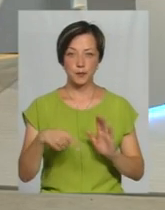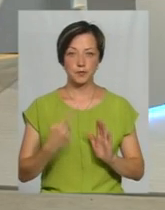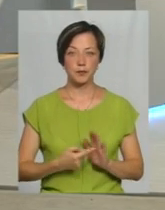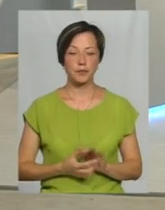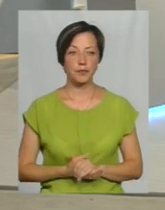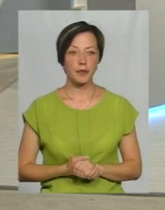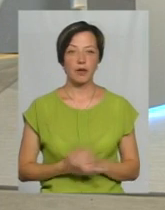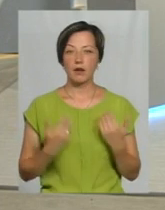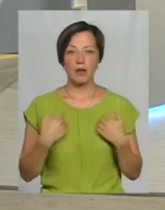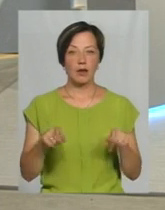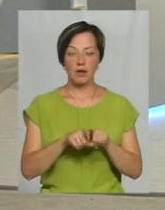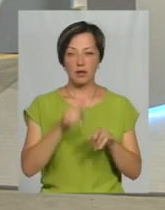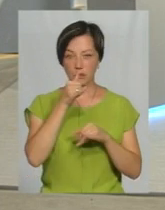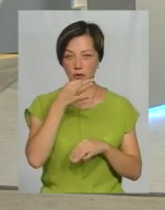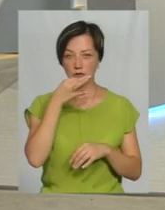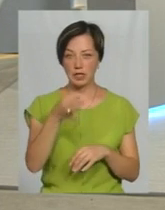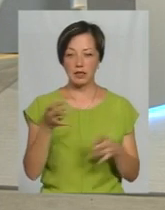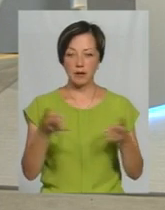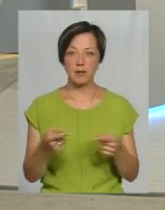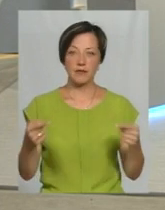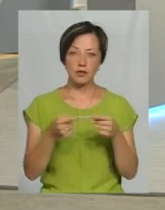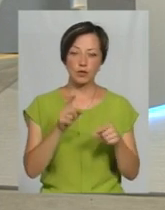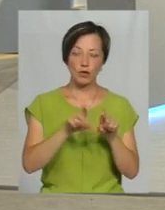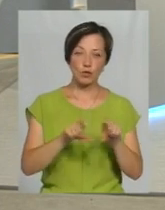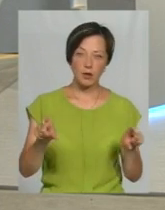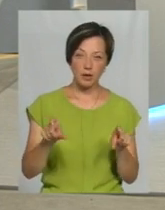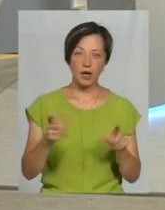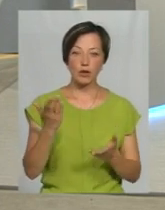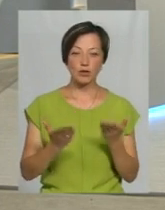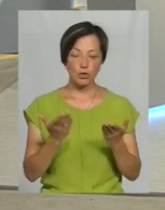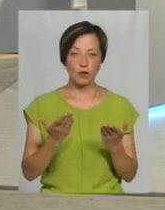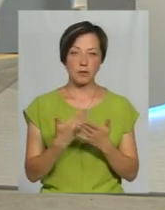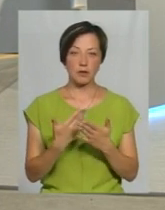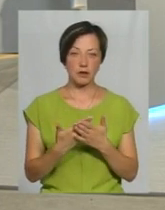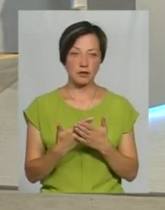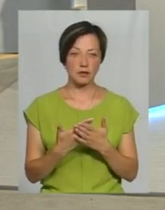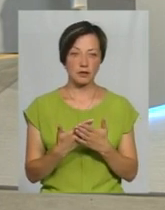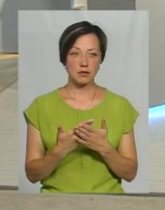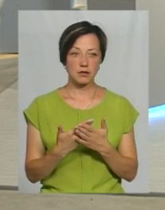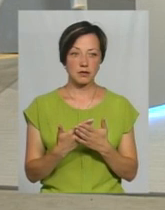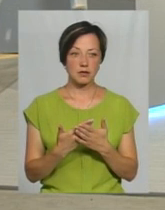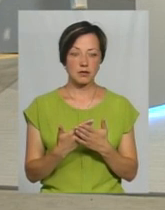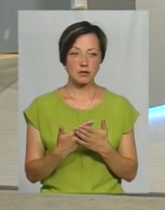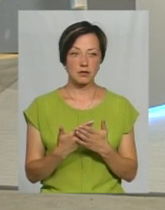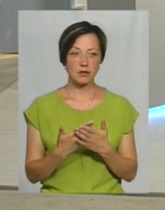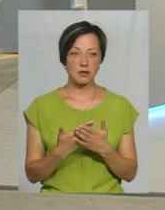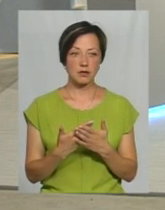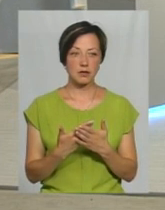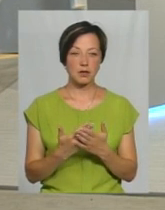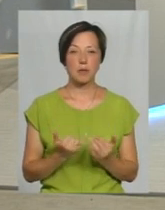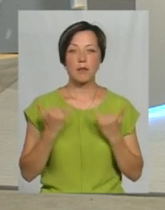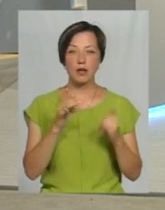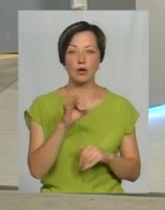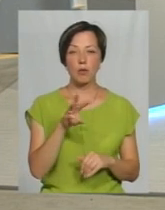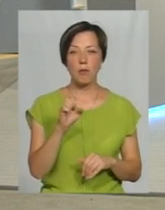Ну, я так не можу сказати. Треба індифікувати той чи інший об'єкт. Якщо він об'єкт, ну, так, тільки такими критеріями. Добре. Пане